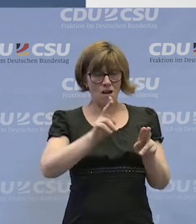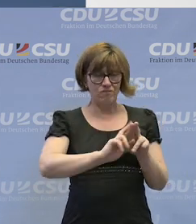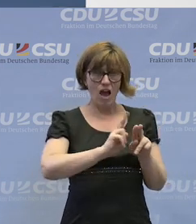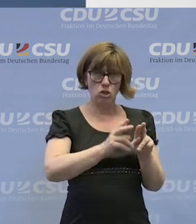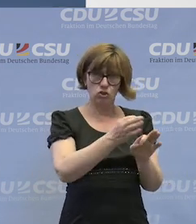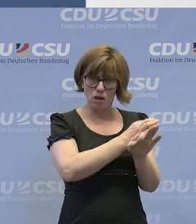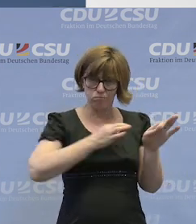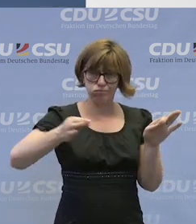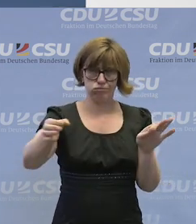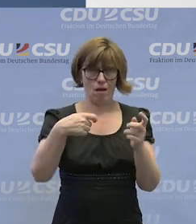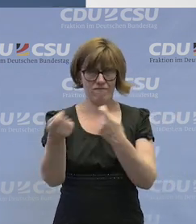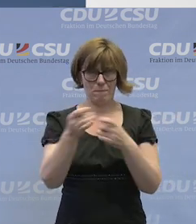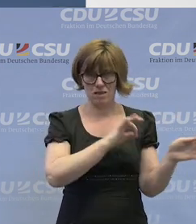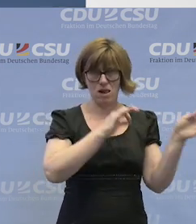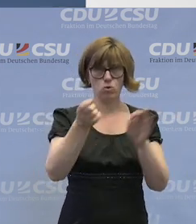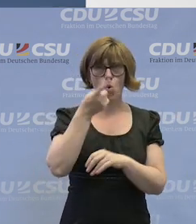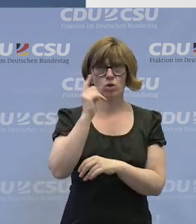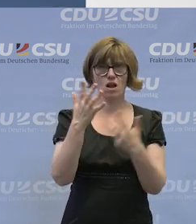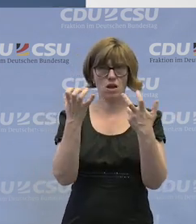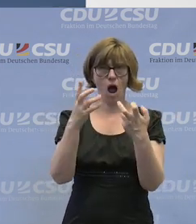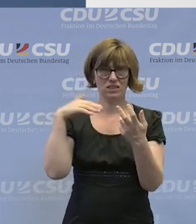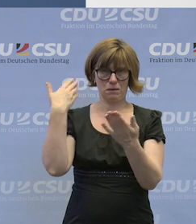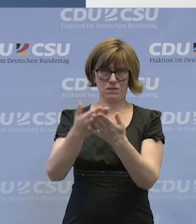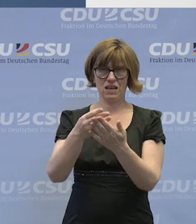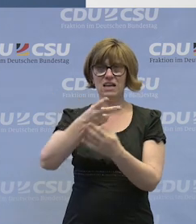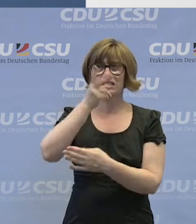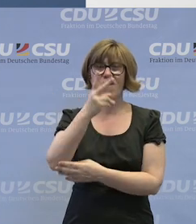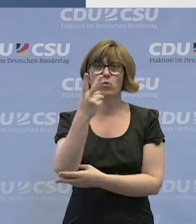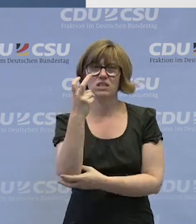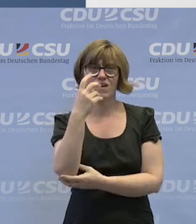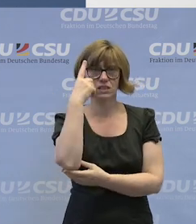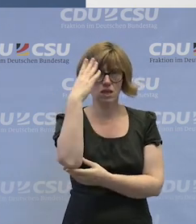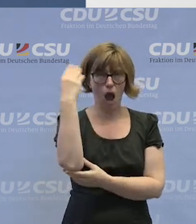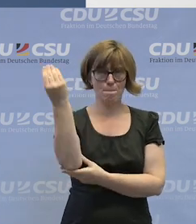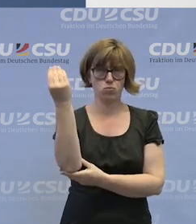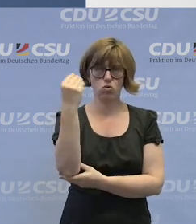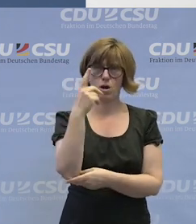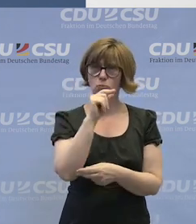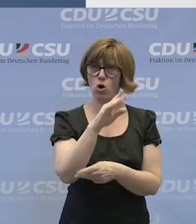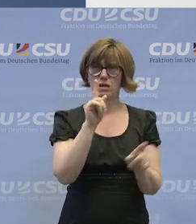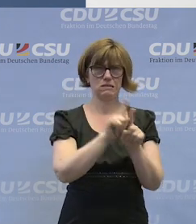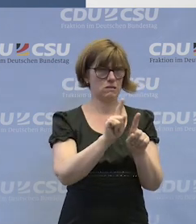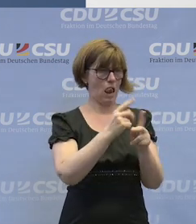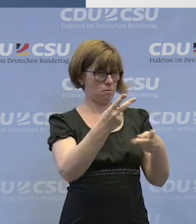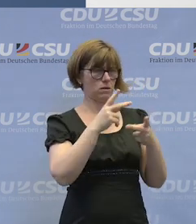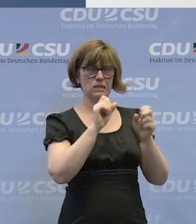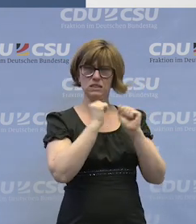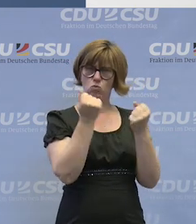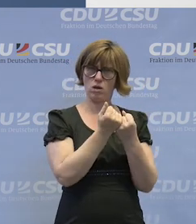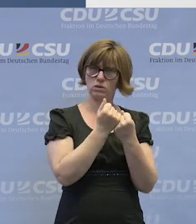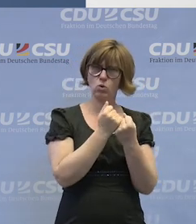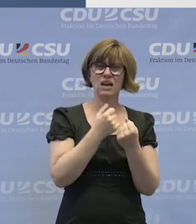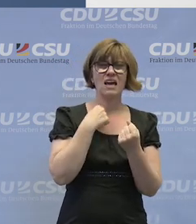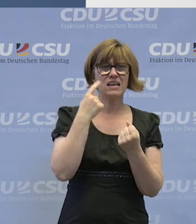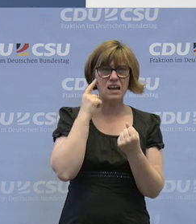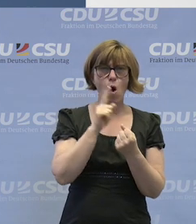Werkstätten heraus vermittelt, 180 bisher. Also wenn Sie 220 in Hamburg vermittelt haben, dann ist das ganz genau dasselbe. Und ich glaube,